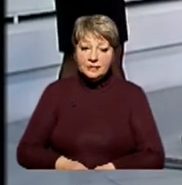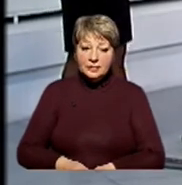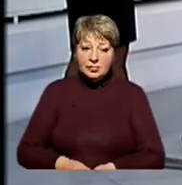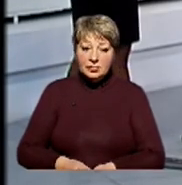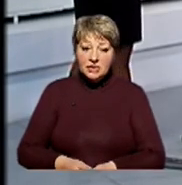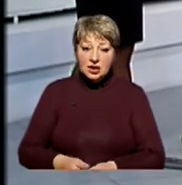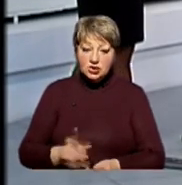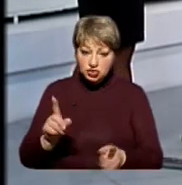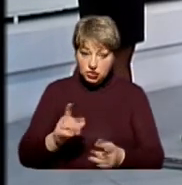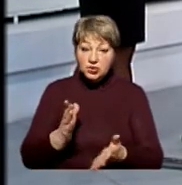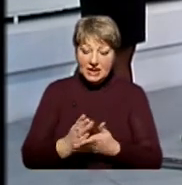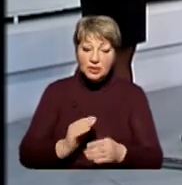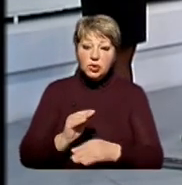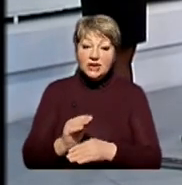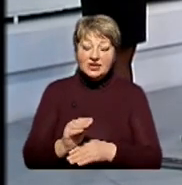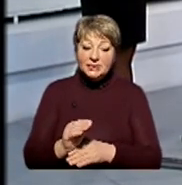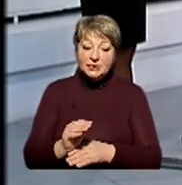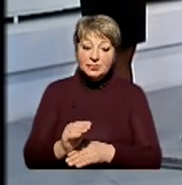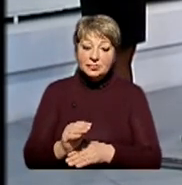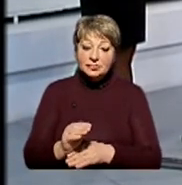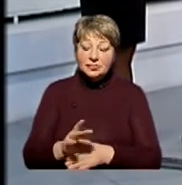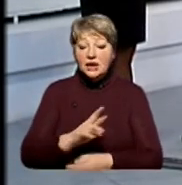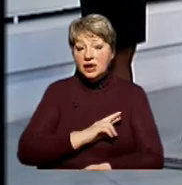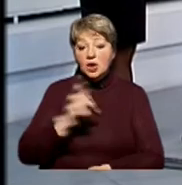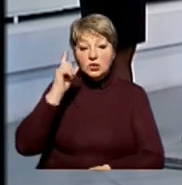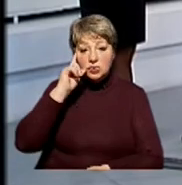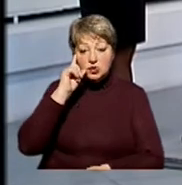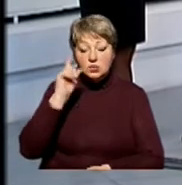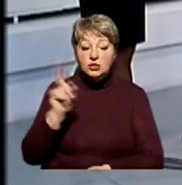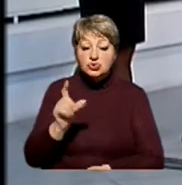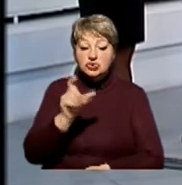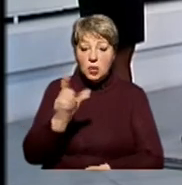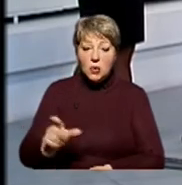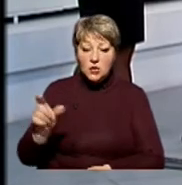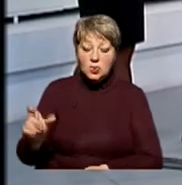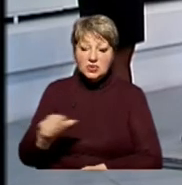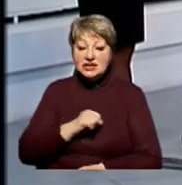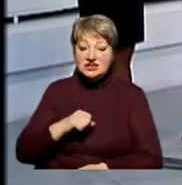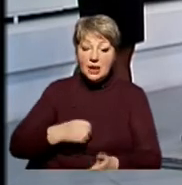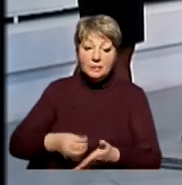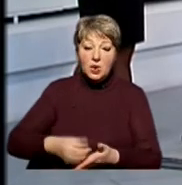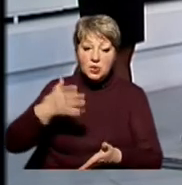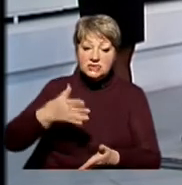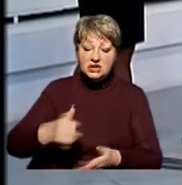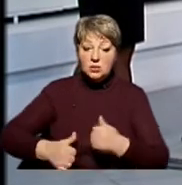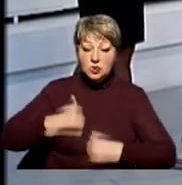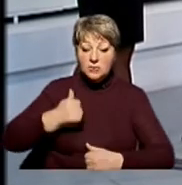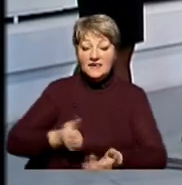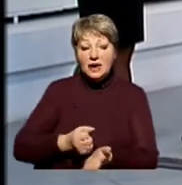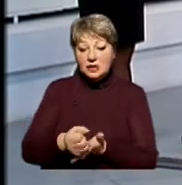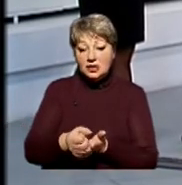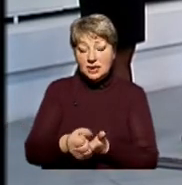що додати, маєте на це 30 секунд. Я думаю, що виборці нададуть реальну оцінку кожному кандидату. Дякую.